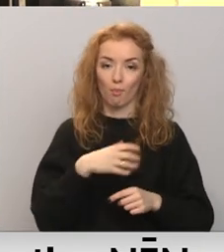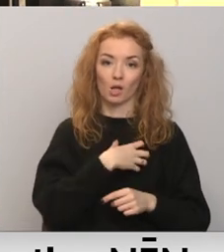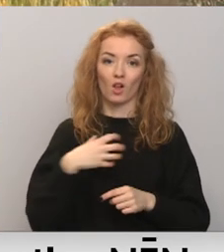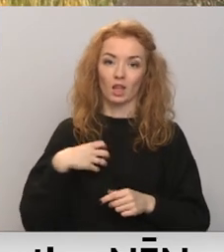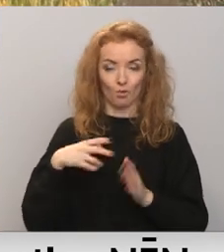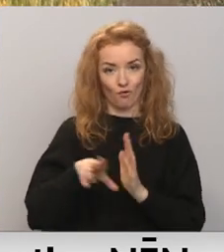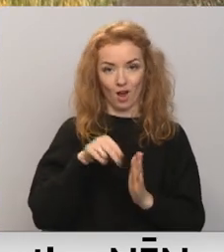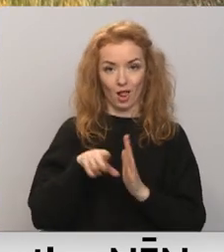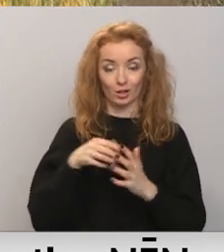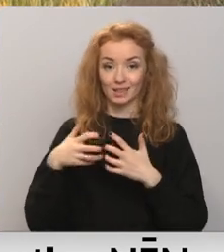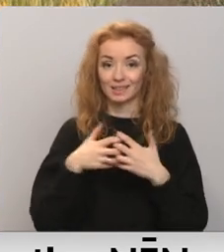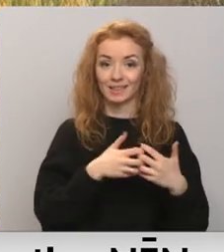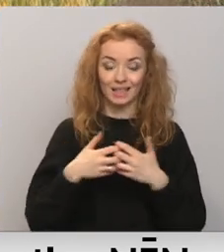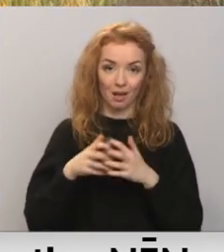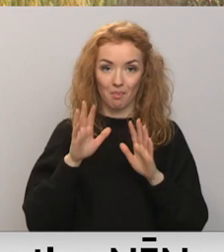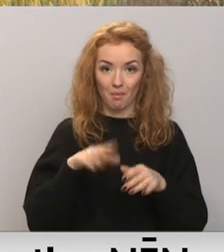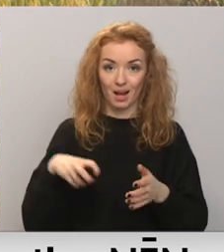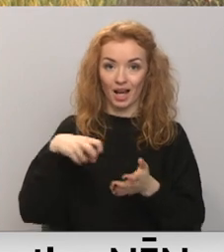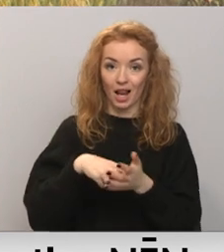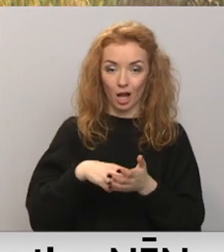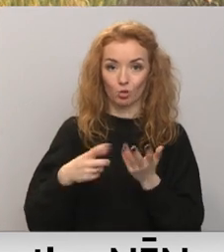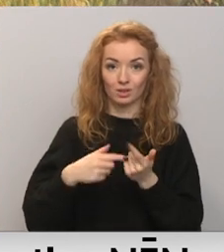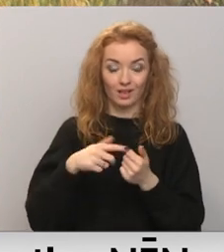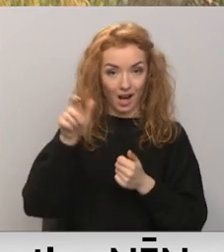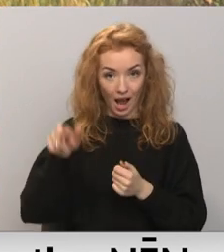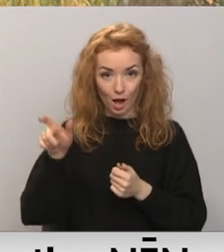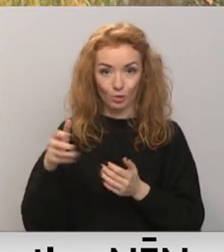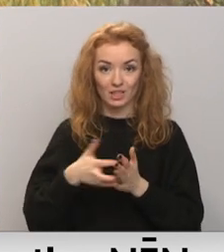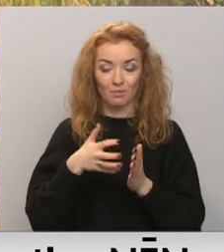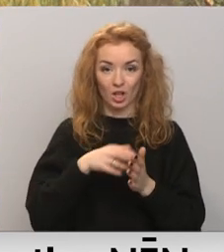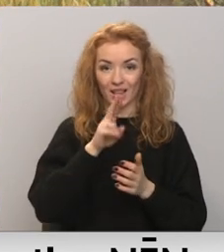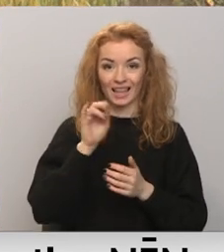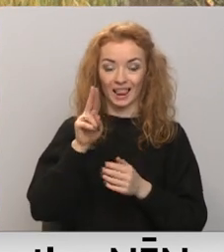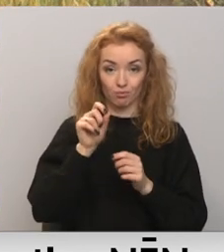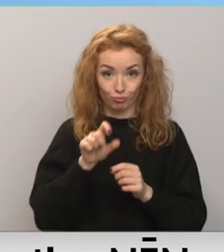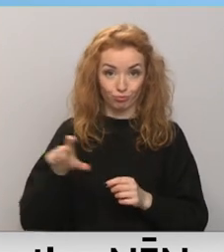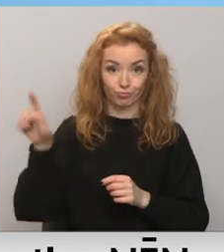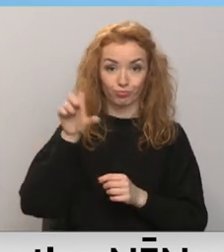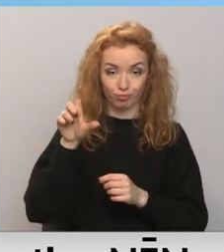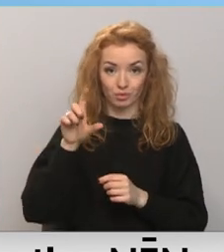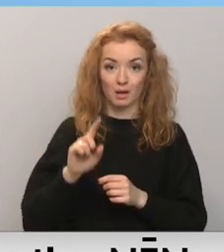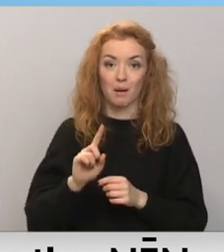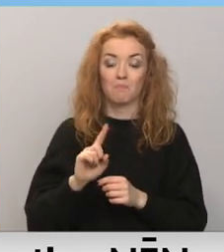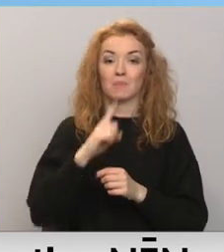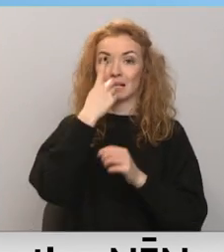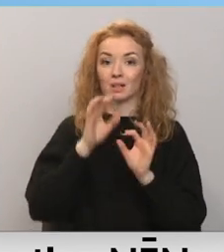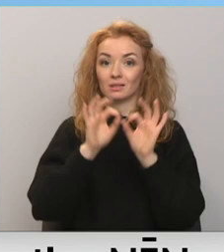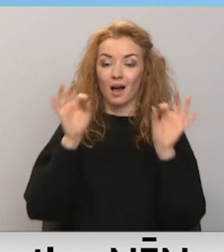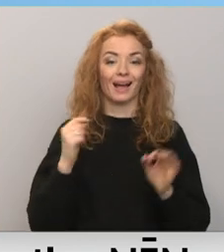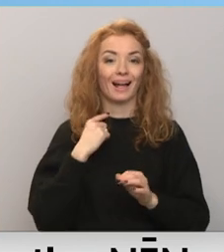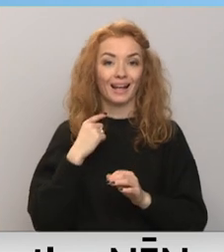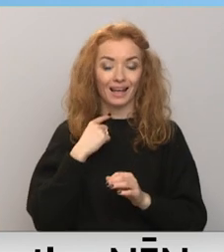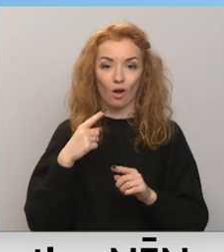vēlēšanās. Cīņa par deklarēto iedzīvotāju skaitu, izmantojot paaukstināto nekustamā īpašuma nodokļu pirmās aizsāka Rīga un